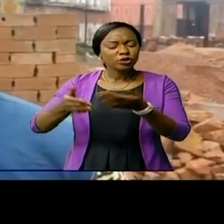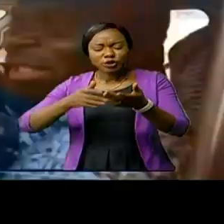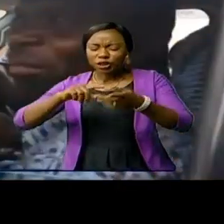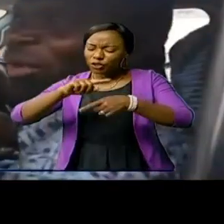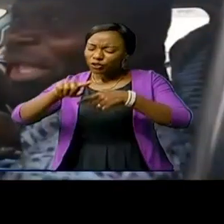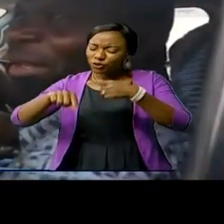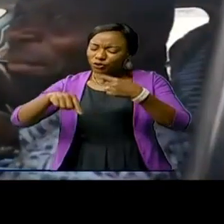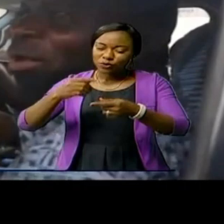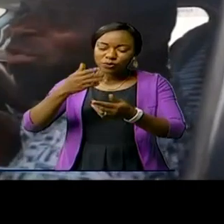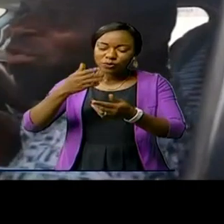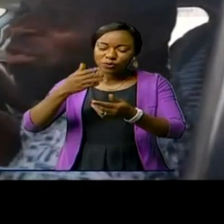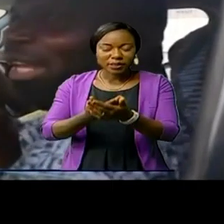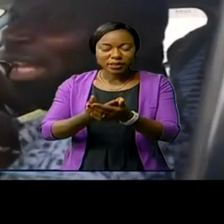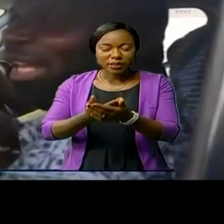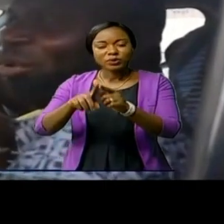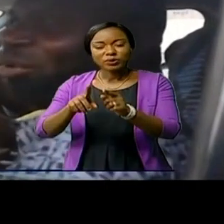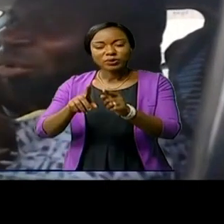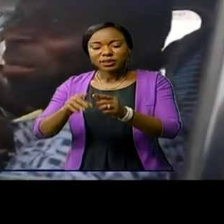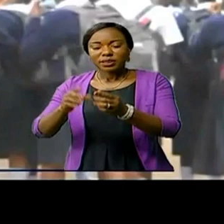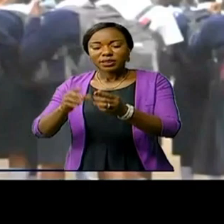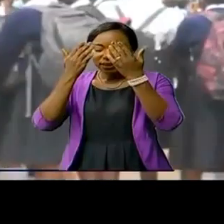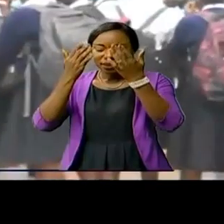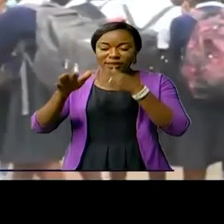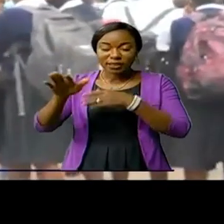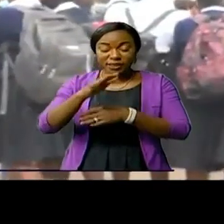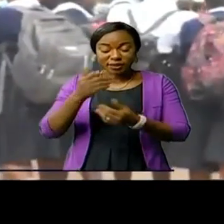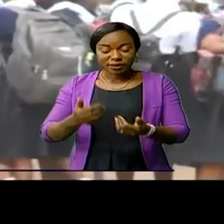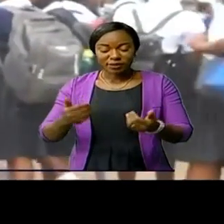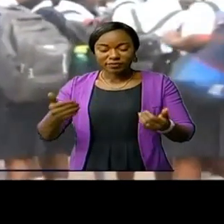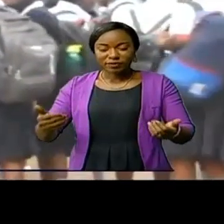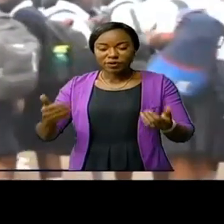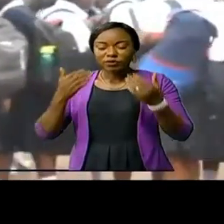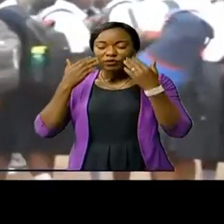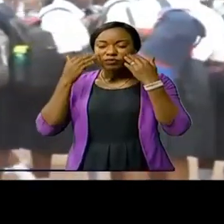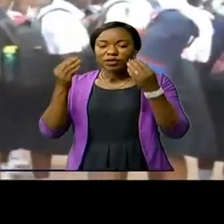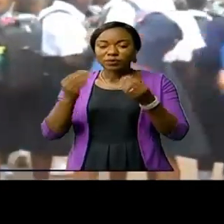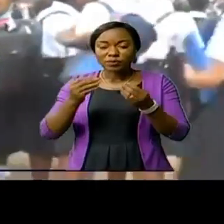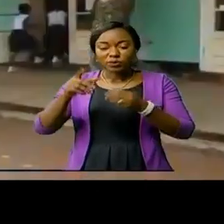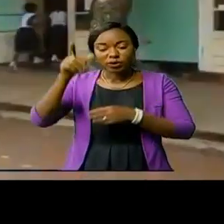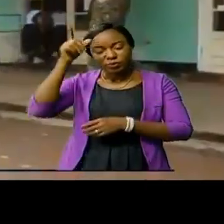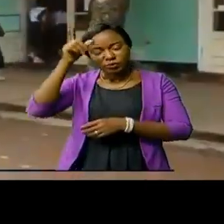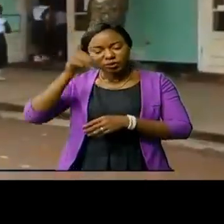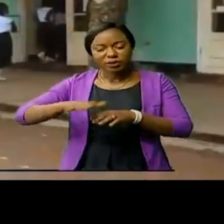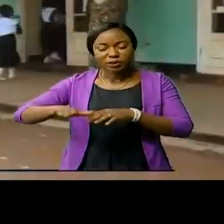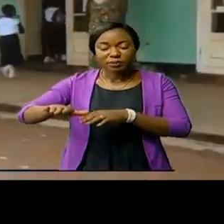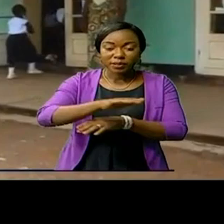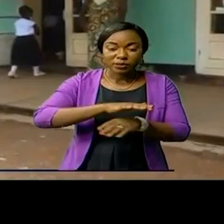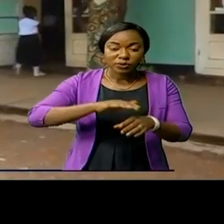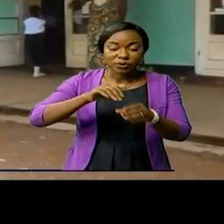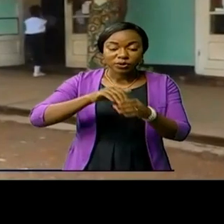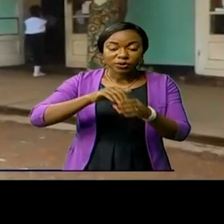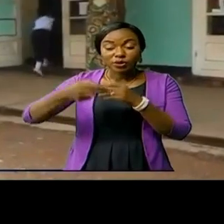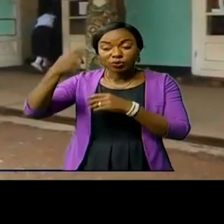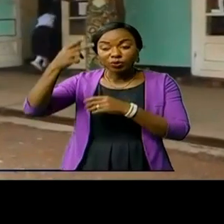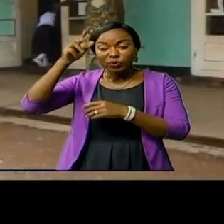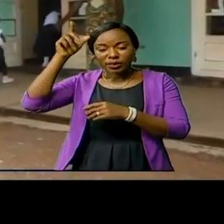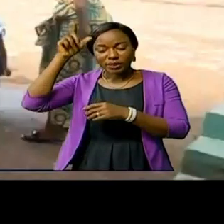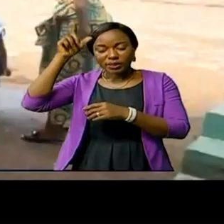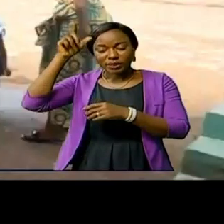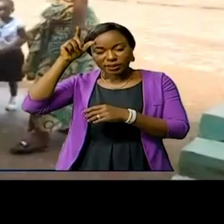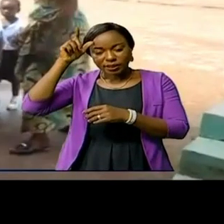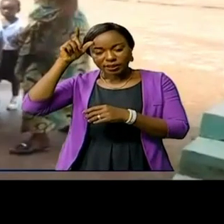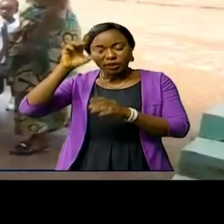dans les écoles où étudient leur progéniture. Ainsi donc, à Lubumbashi, tout comme partout dans l'Yokatanga, toutes les écoles